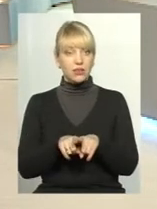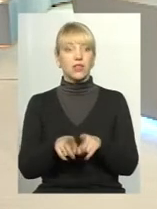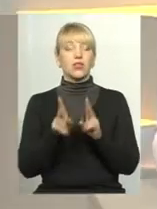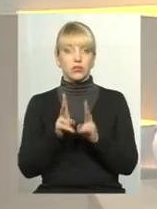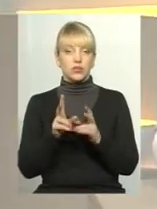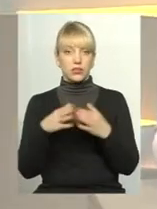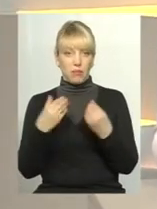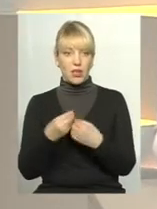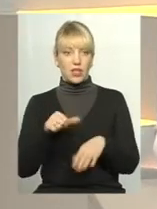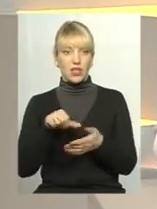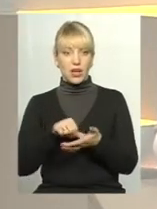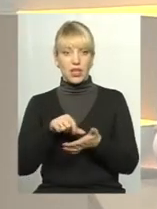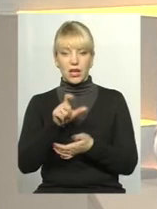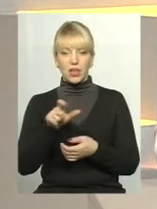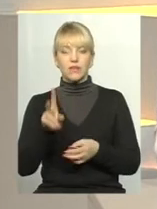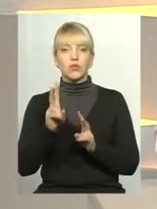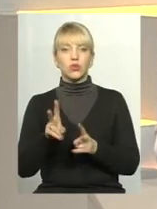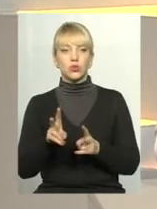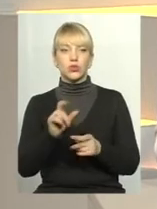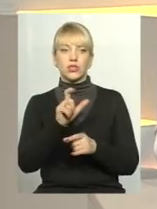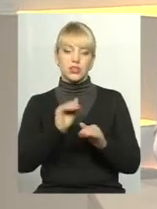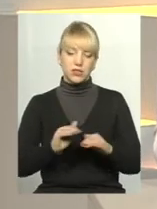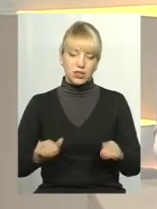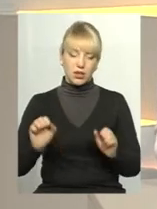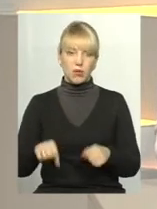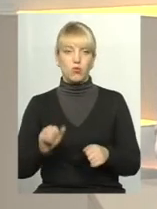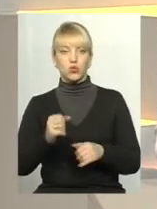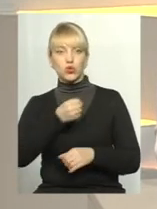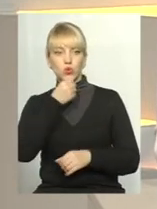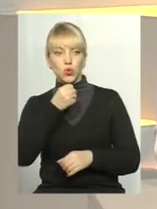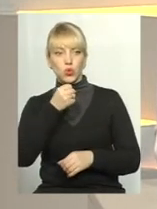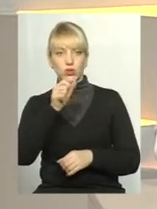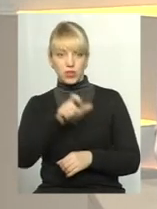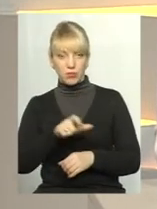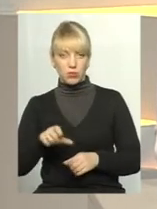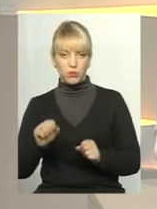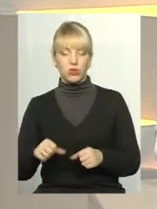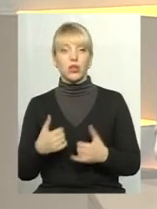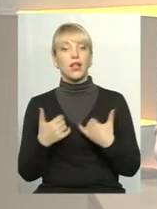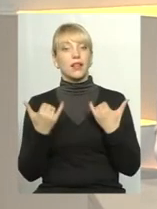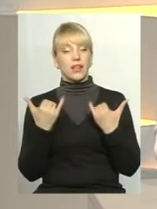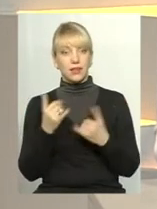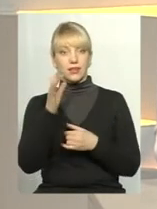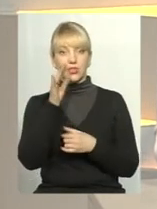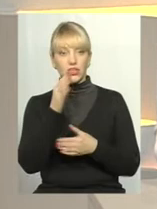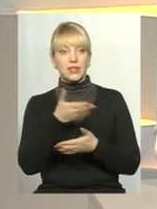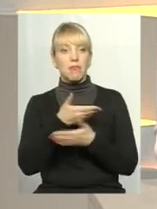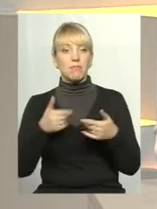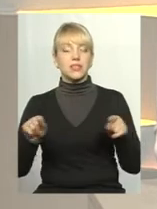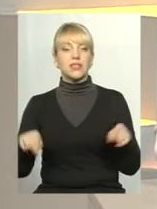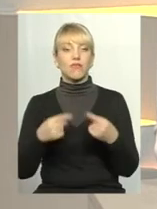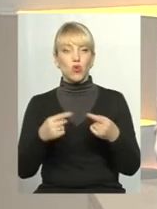сімейних лікарів, які можуть і з дітками, і з дорослими? На даний час ми створюємо